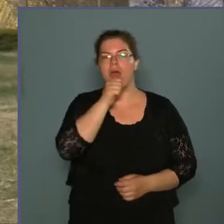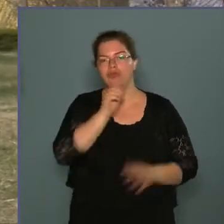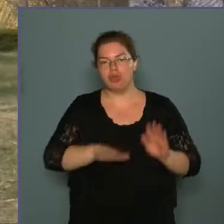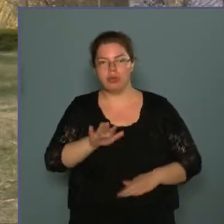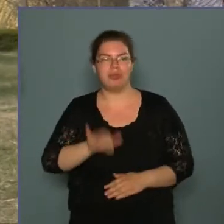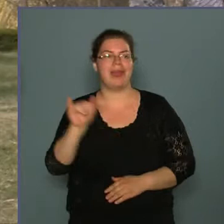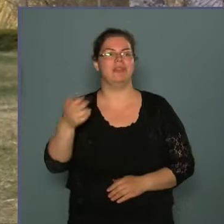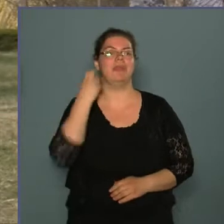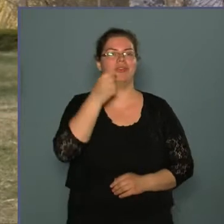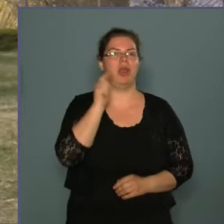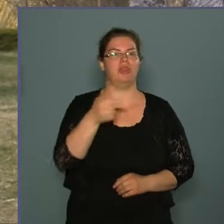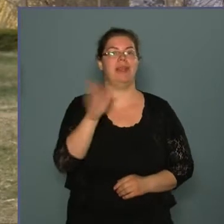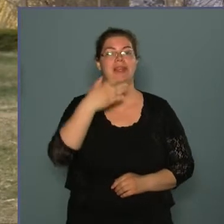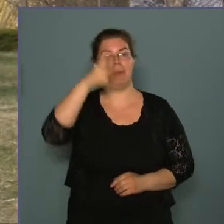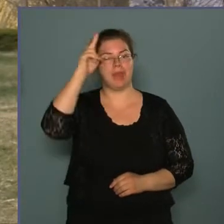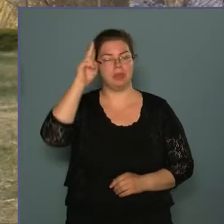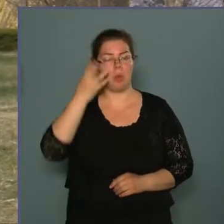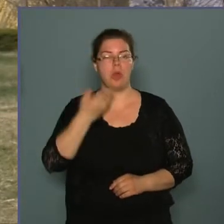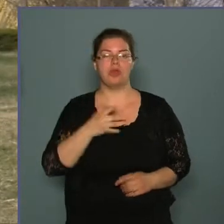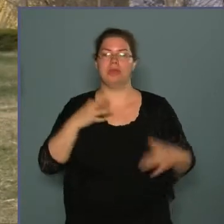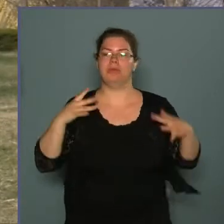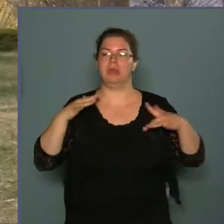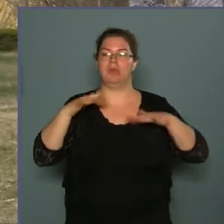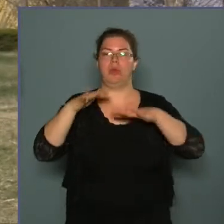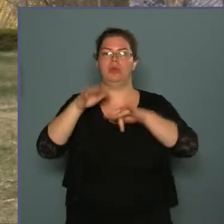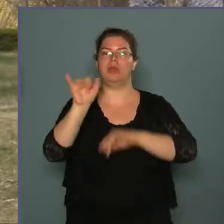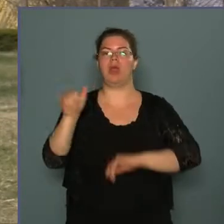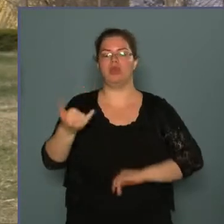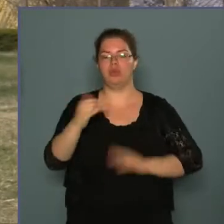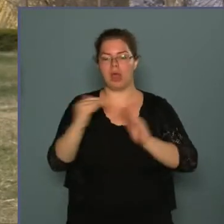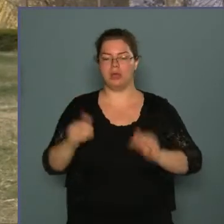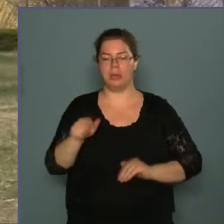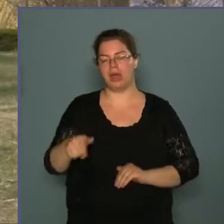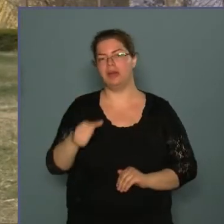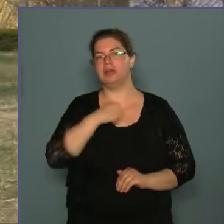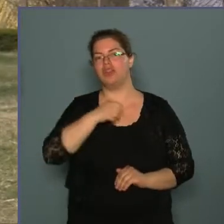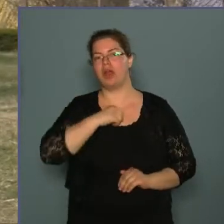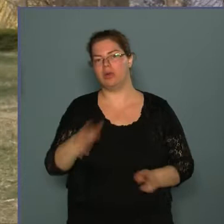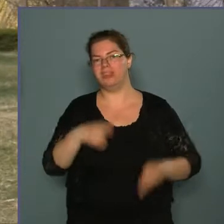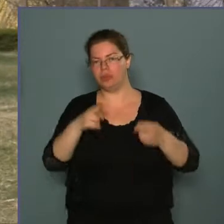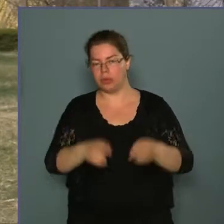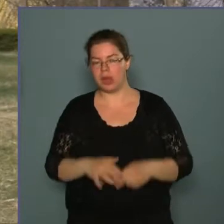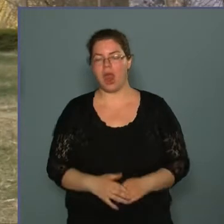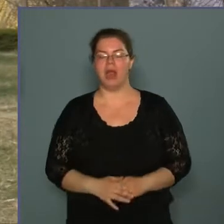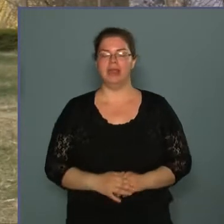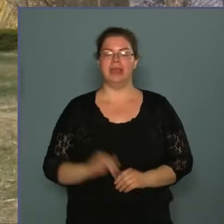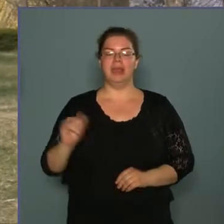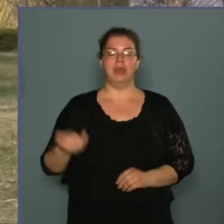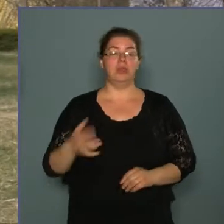és pesterzsébeti nemzetőrök kivonultak a Jutadomra, illetve a Krasalkovics útra, és